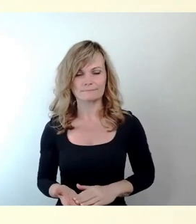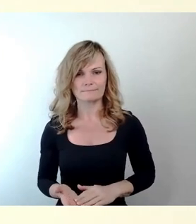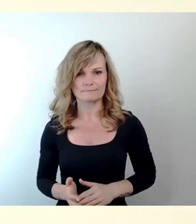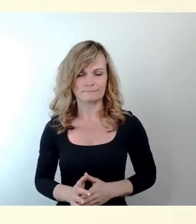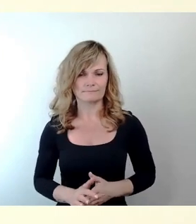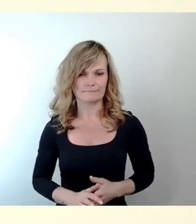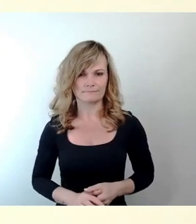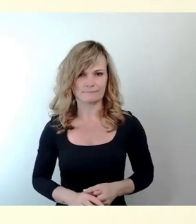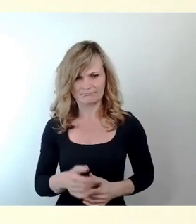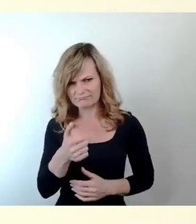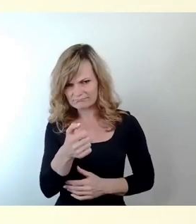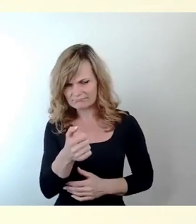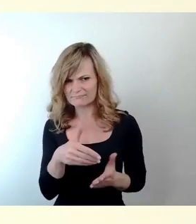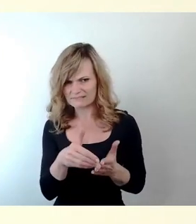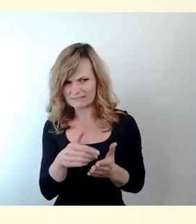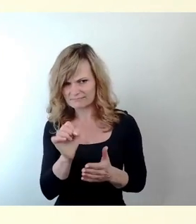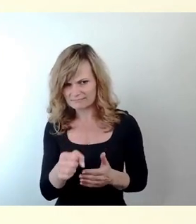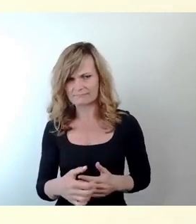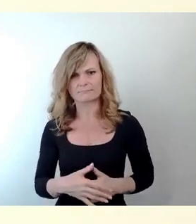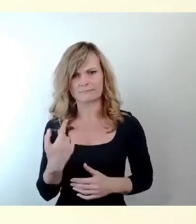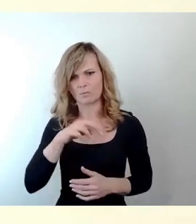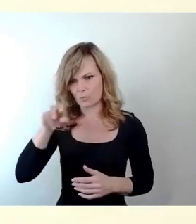Präsentation weitergehen würde, sonst komme ich einfach mal runter.